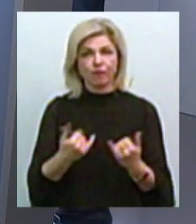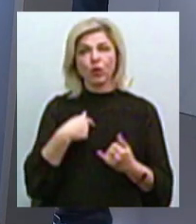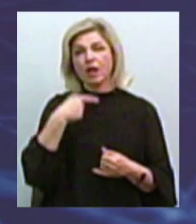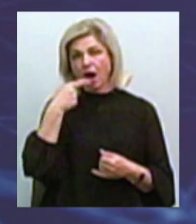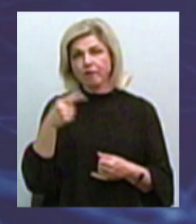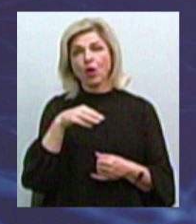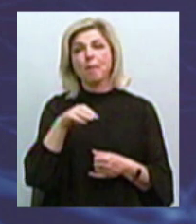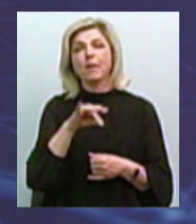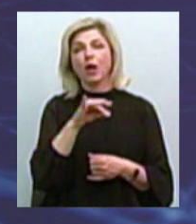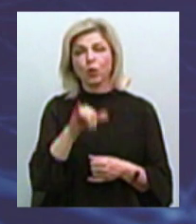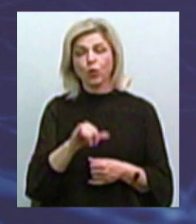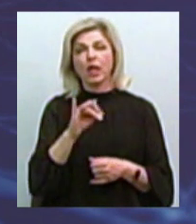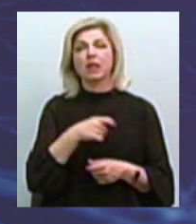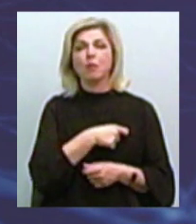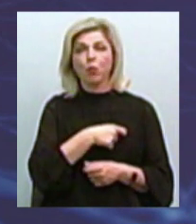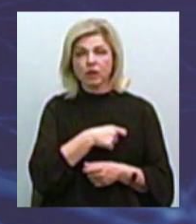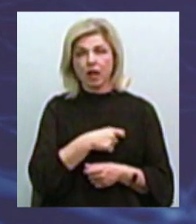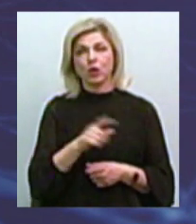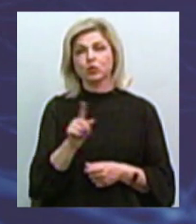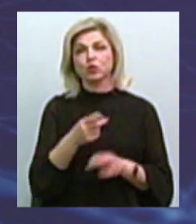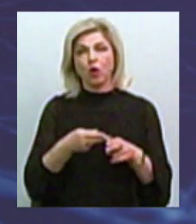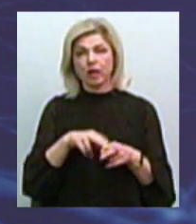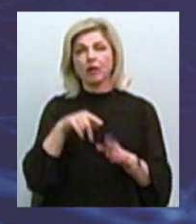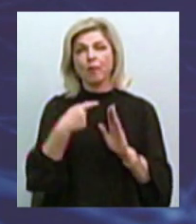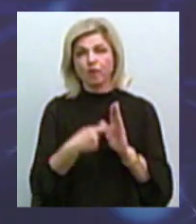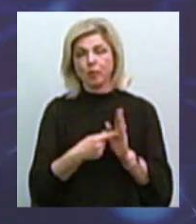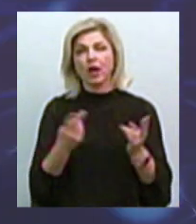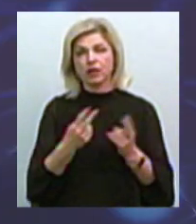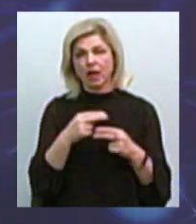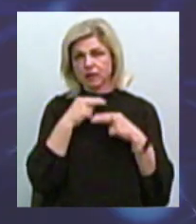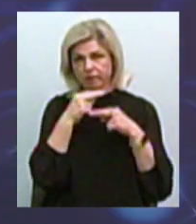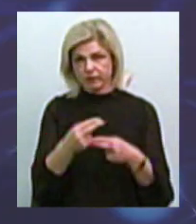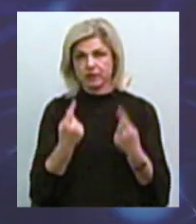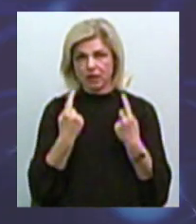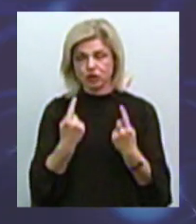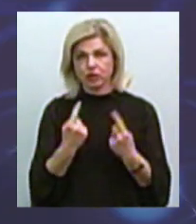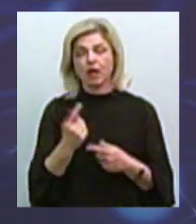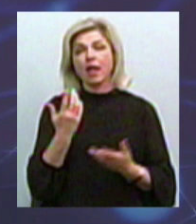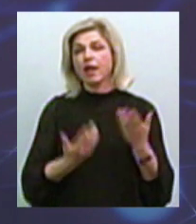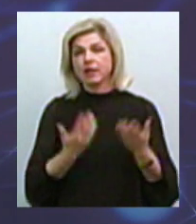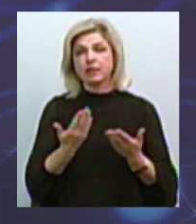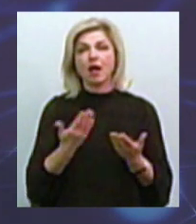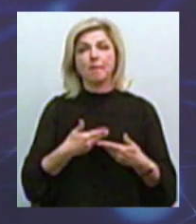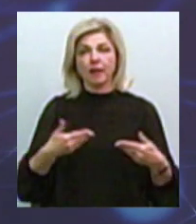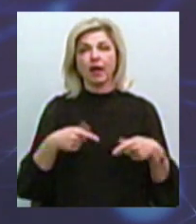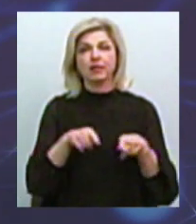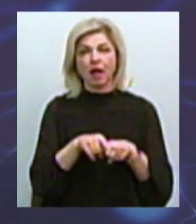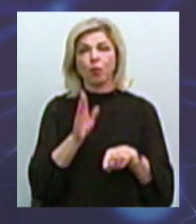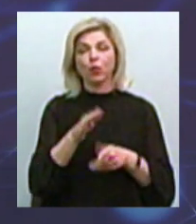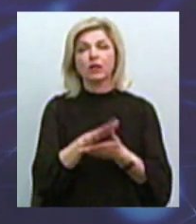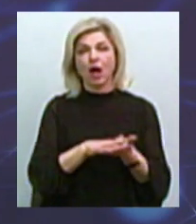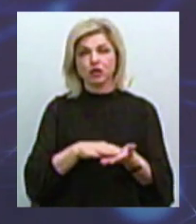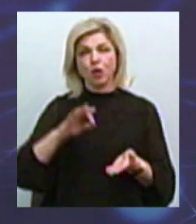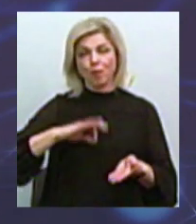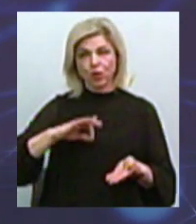этом депутатам городського совета, що цьому вопросу потрібно уделити дуже значительне внимание. Бо якщо ми так будемо далі пользоватись